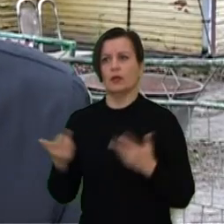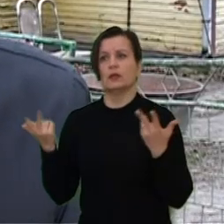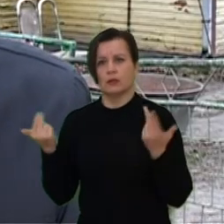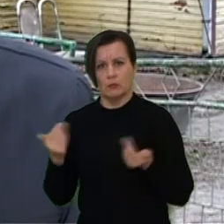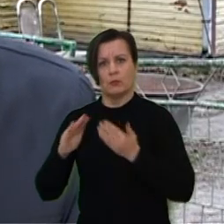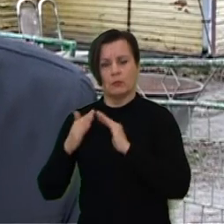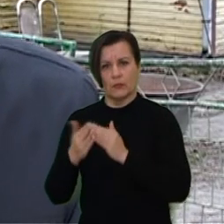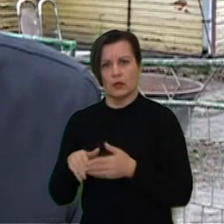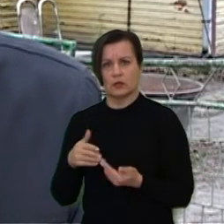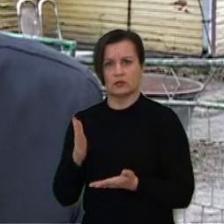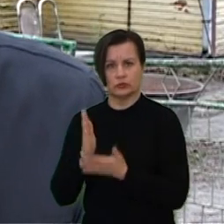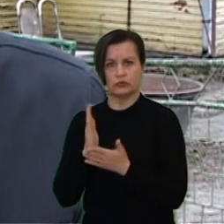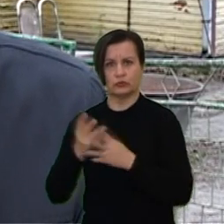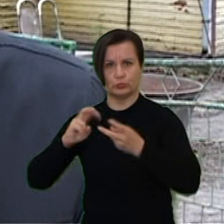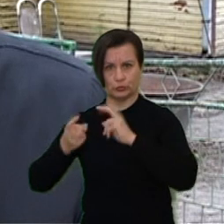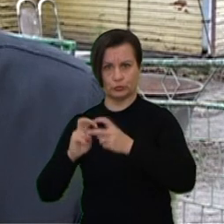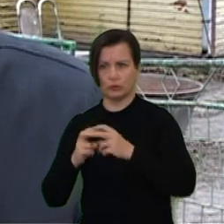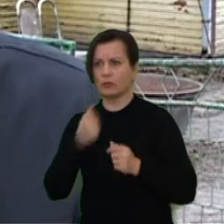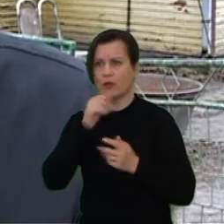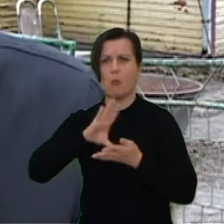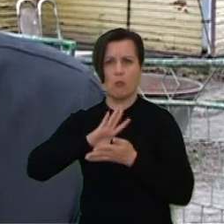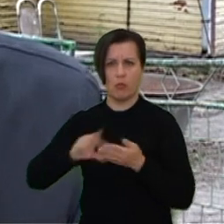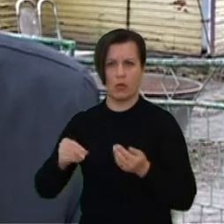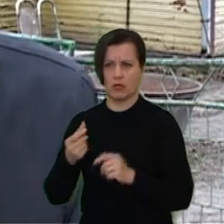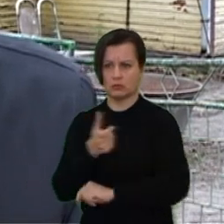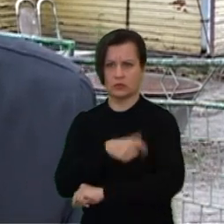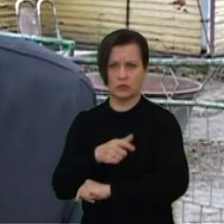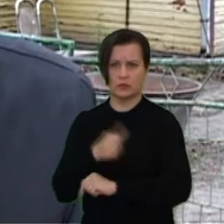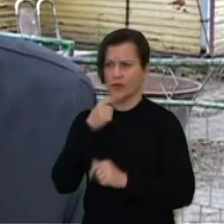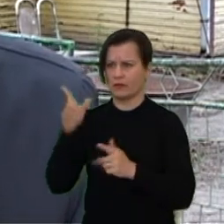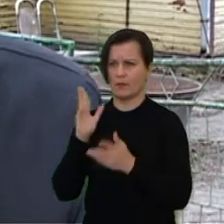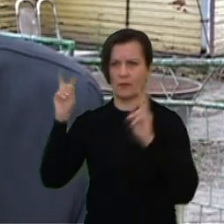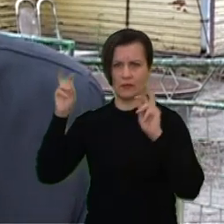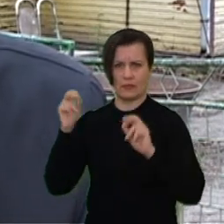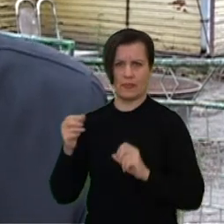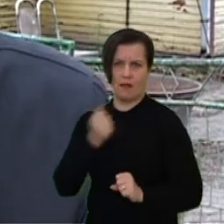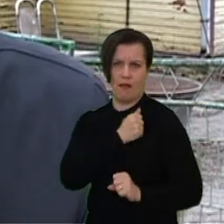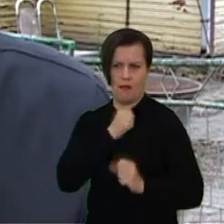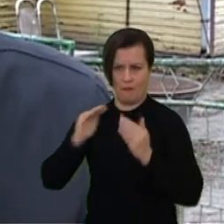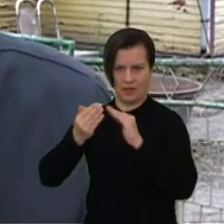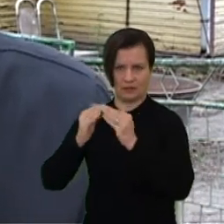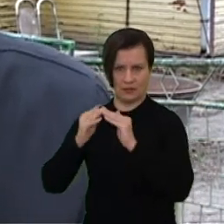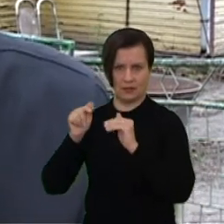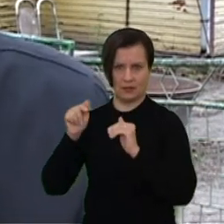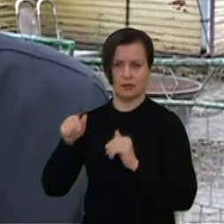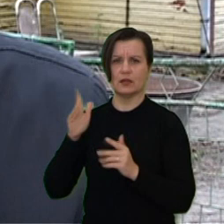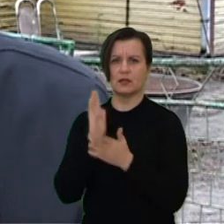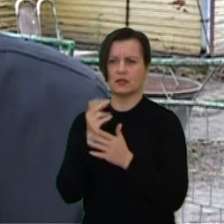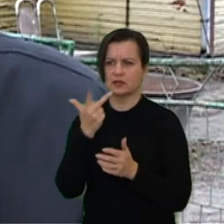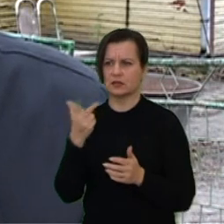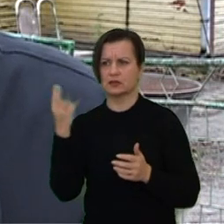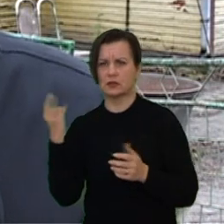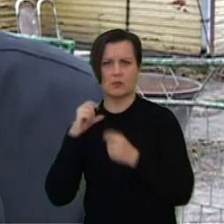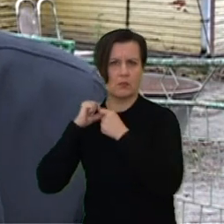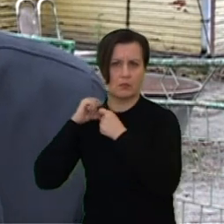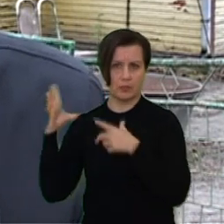mieste iš tikrųjų yra problema su palaidais šunim, kurie iš tikrųjų gal ir be šeimininkų, jeigu tam vadinamom karinė miestelį, tai iš tikrųjų ten